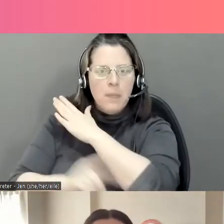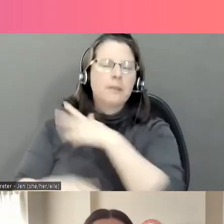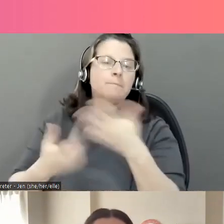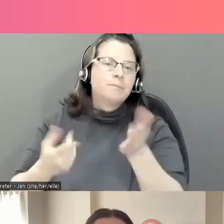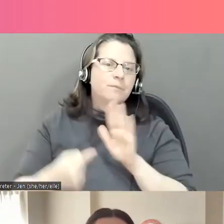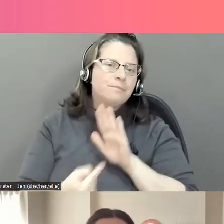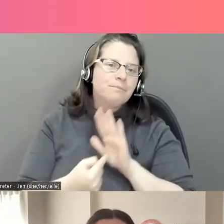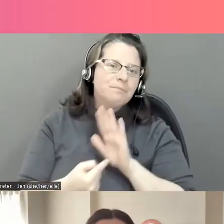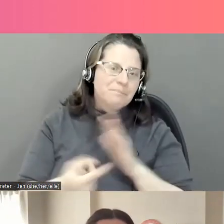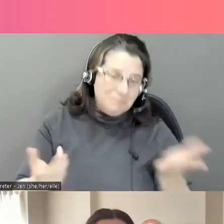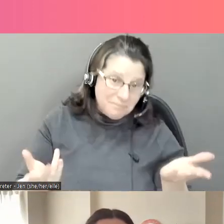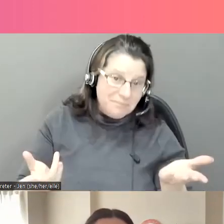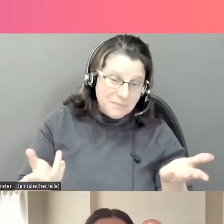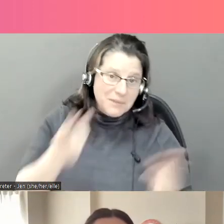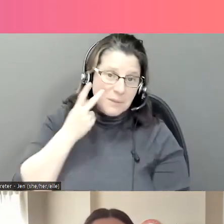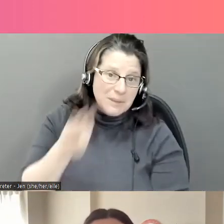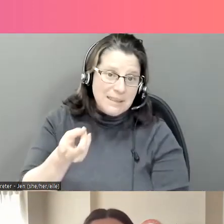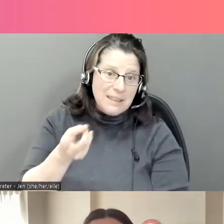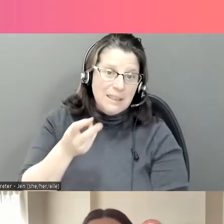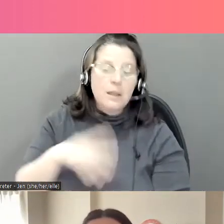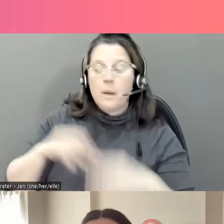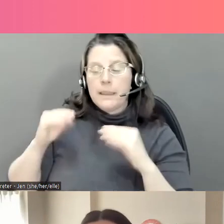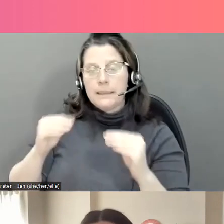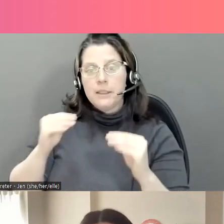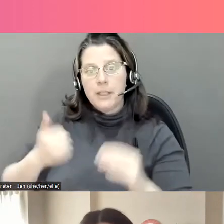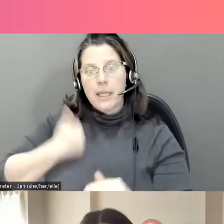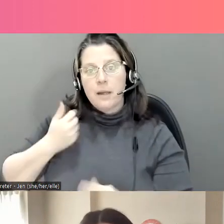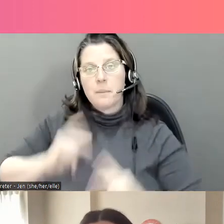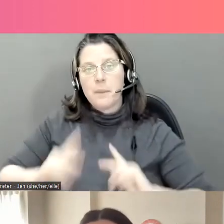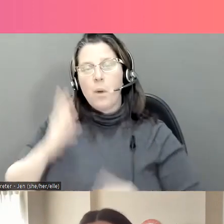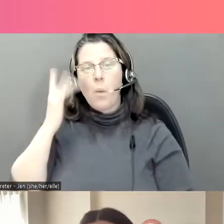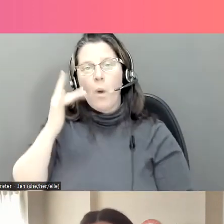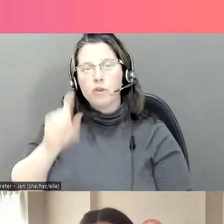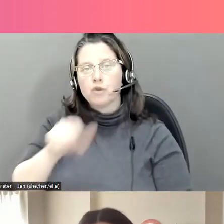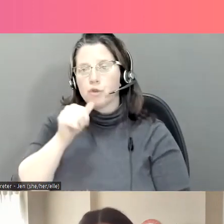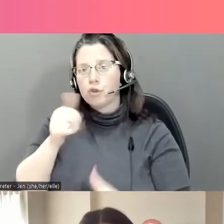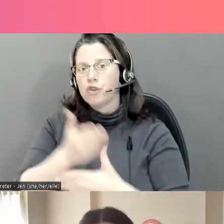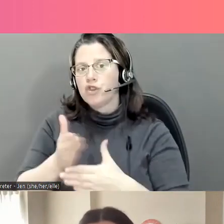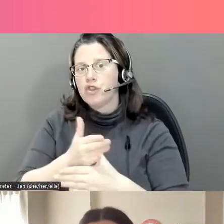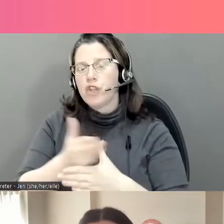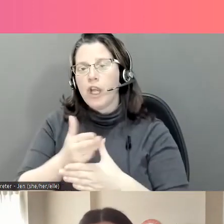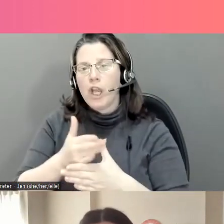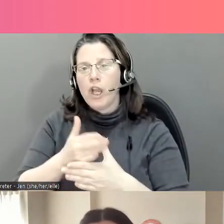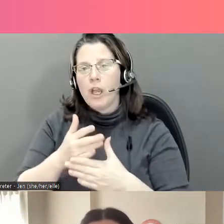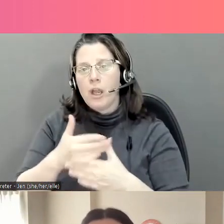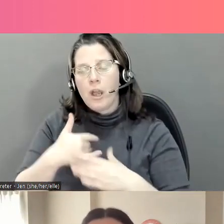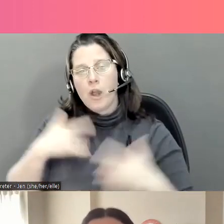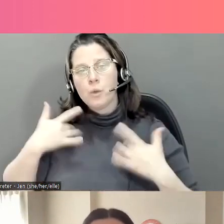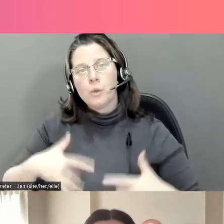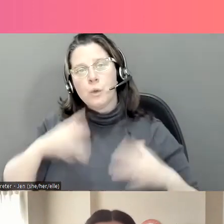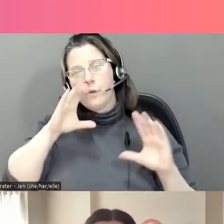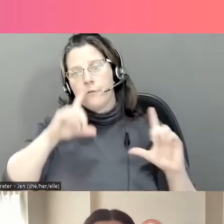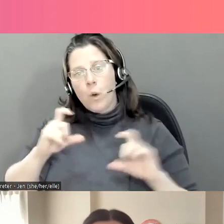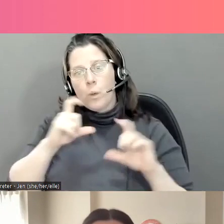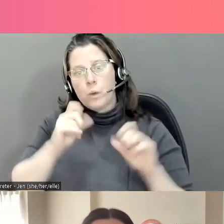avertissements juridiques ou même des menaces. Par exemple, pourquoi ne pas partager